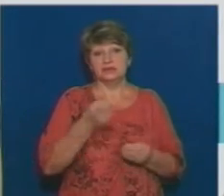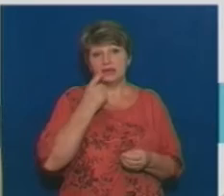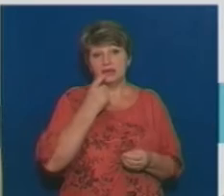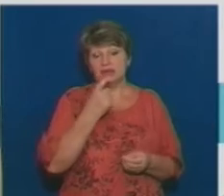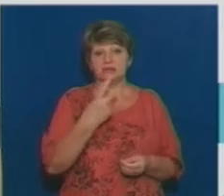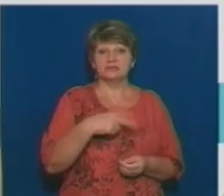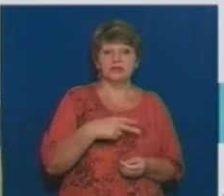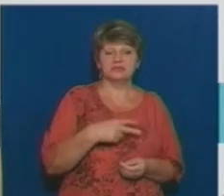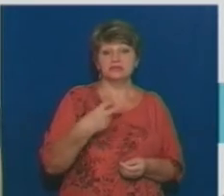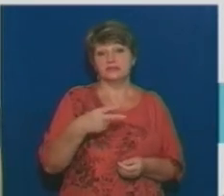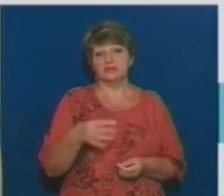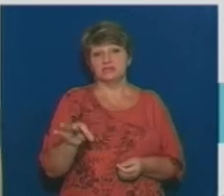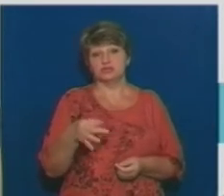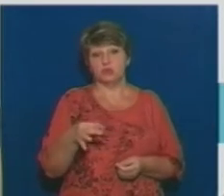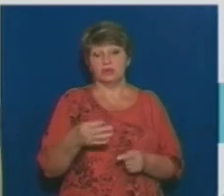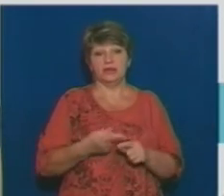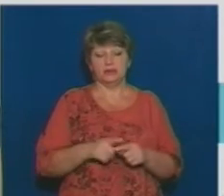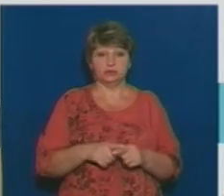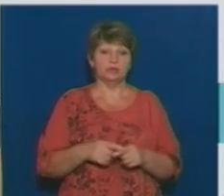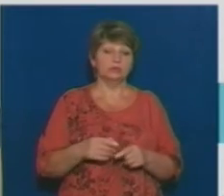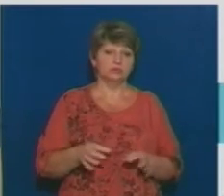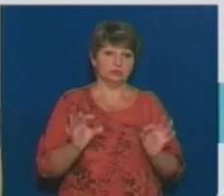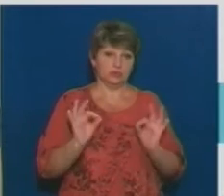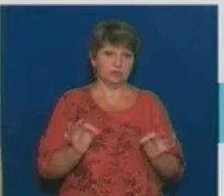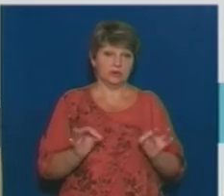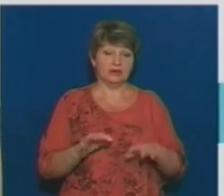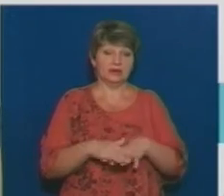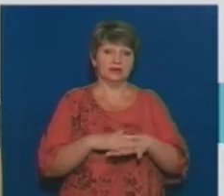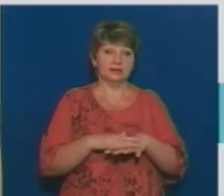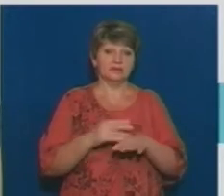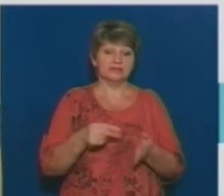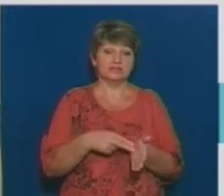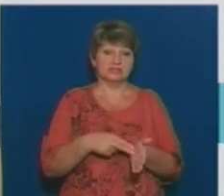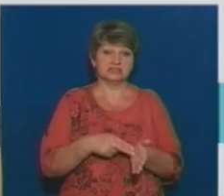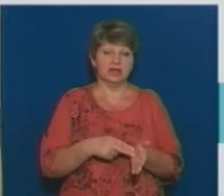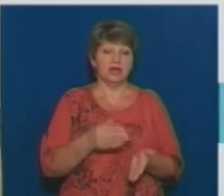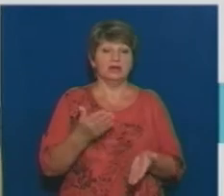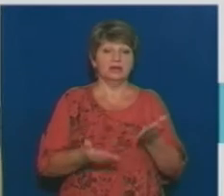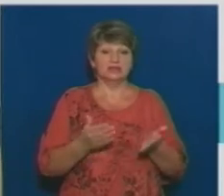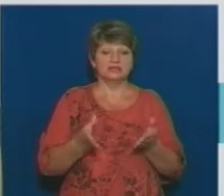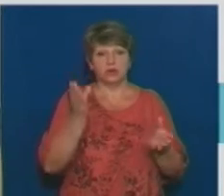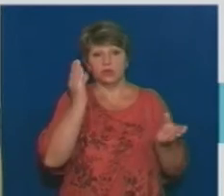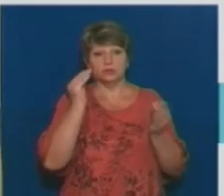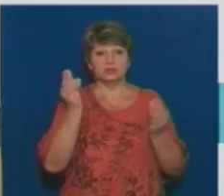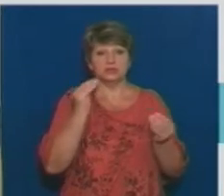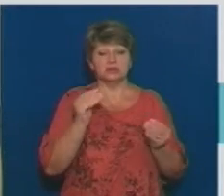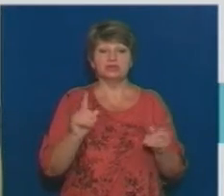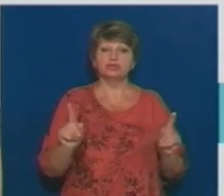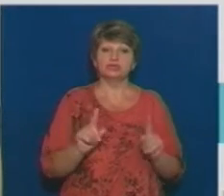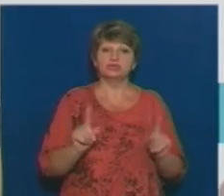копійками гривень. Є, я вважаю, це доволі ринкова ціна, якщо, зважаючи на те, що доводиться ще й логістикою займатися,